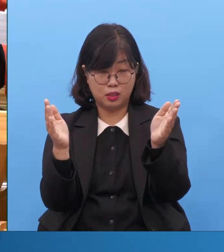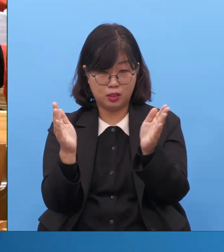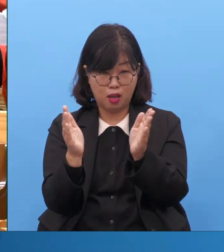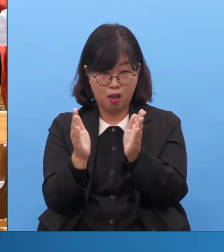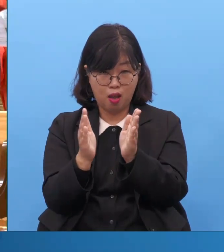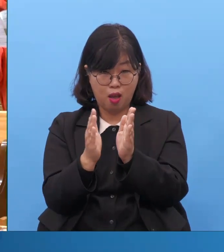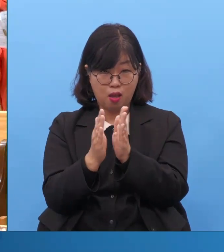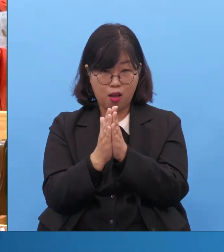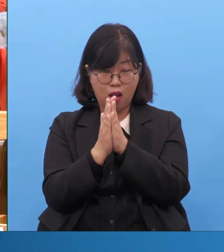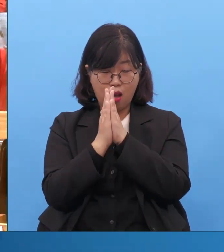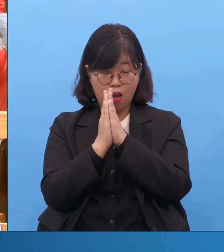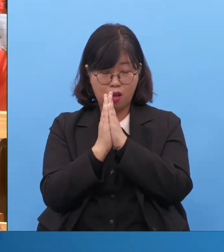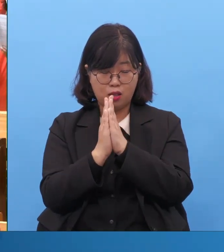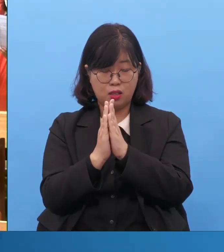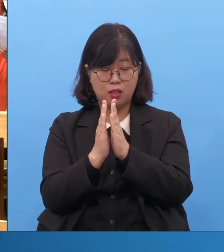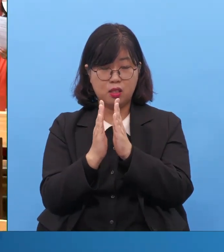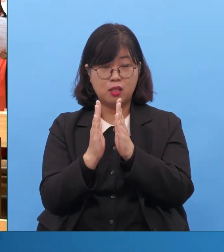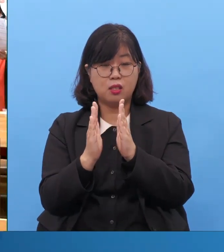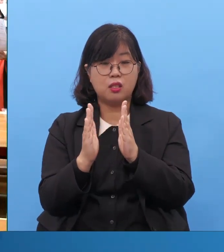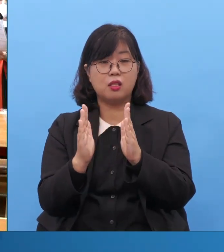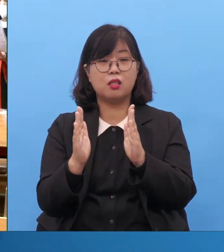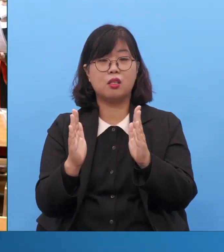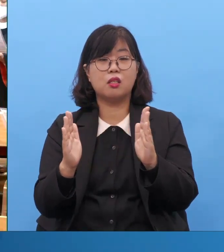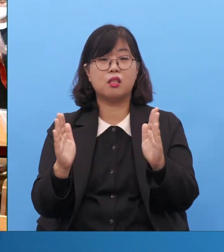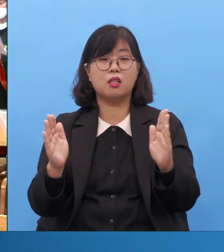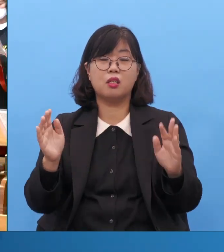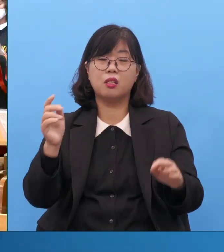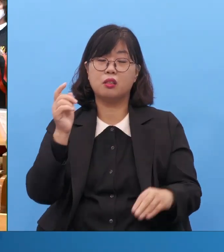시작하니